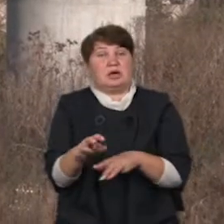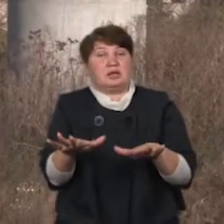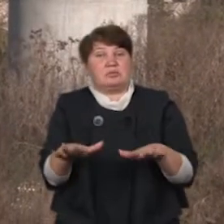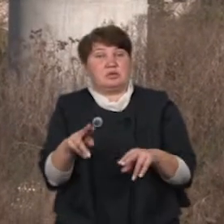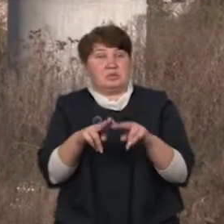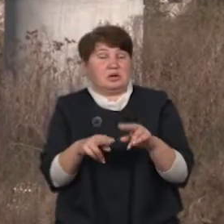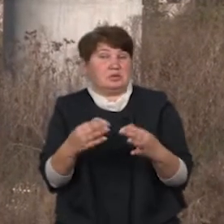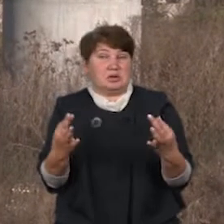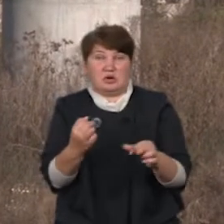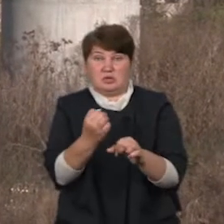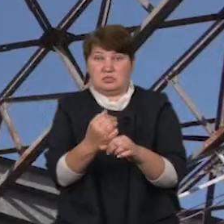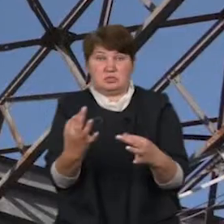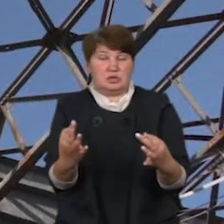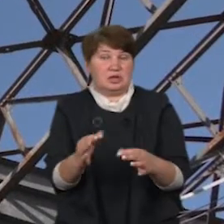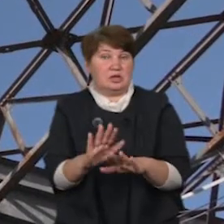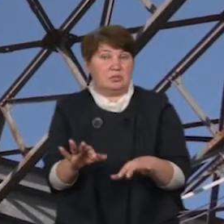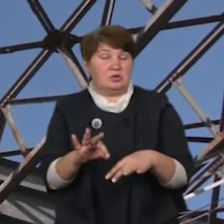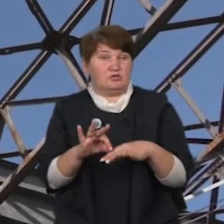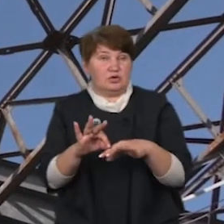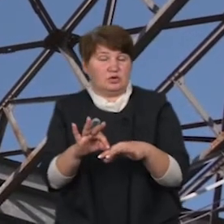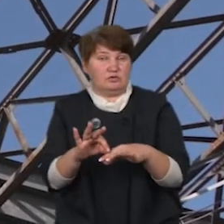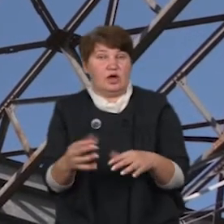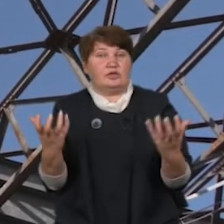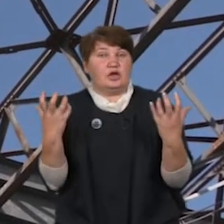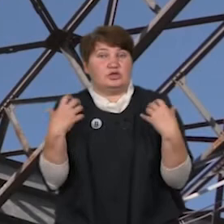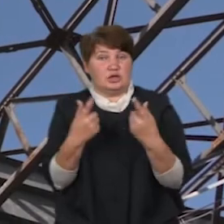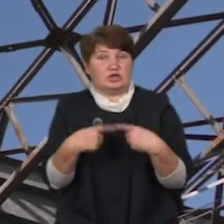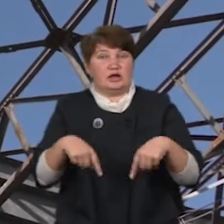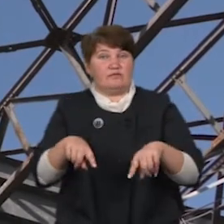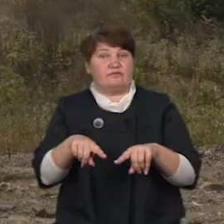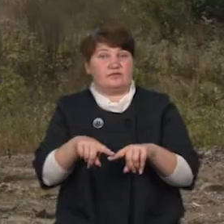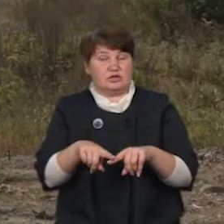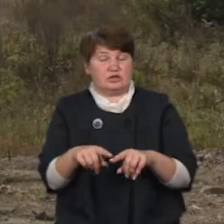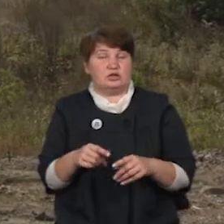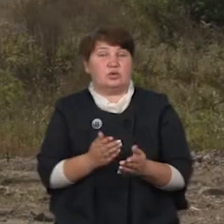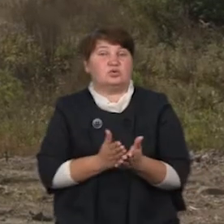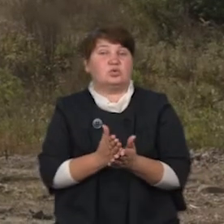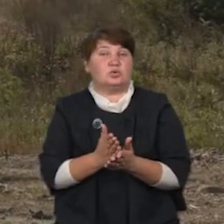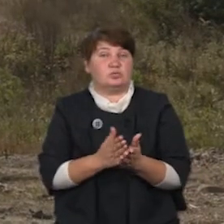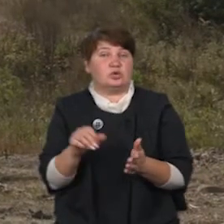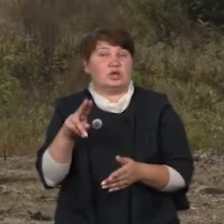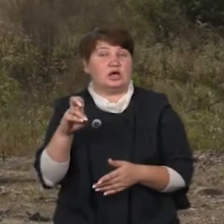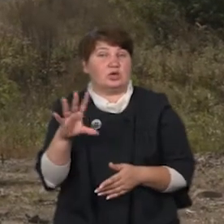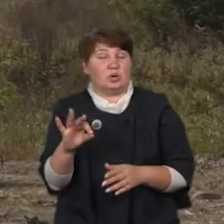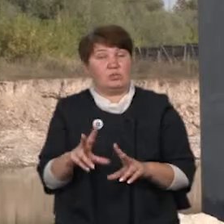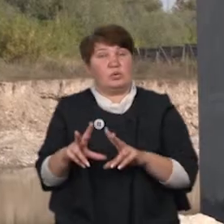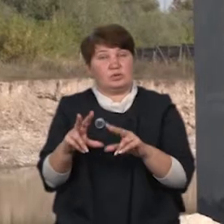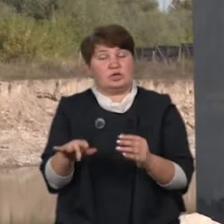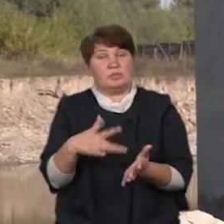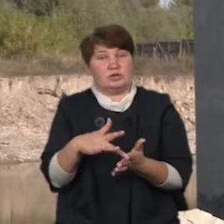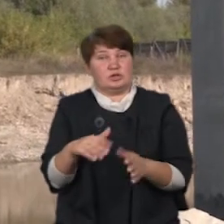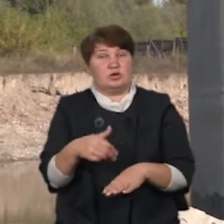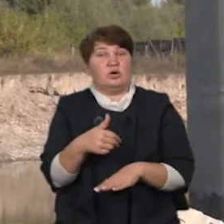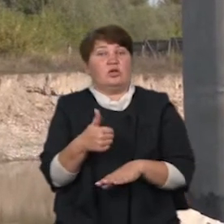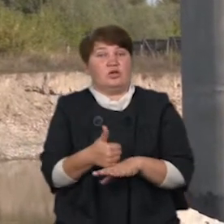ніяких робіт там сьогодні не проводилося. Начальниця відділу патронатної служби Вікторія Дротянко пообіцяла, що міський голова протягом